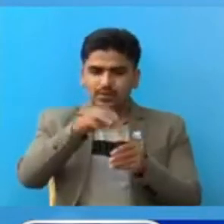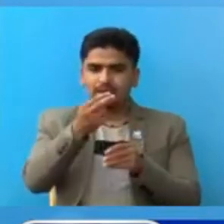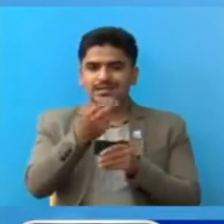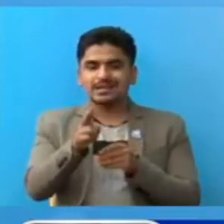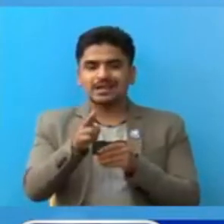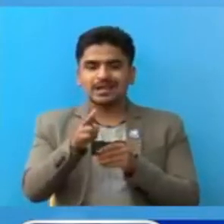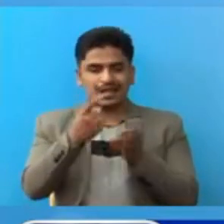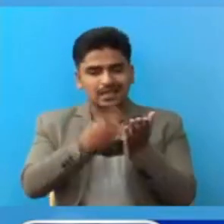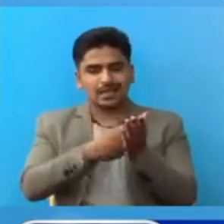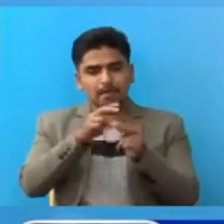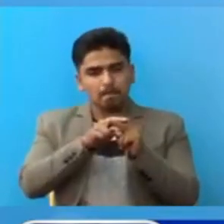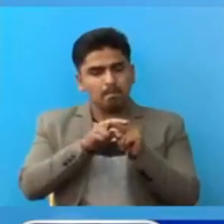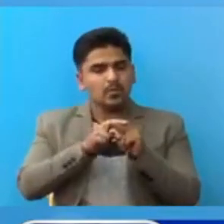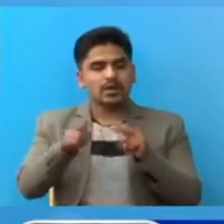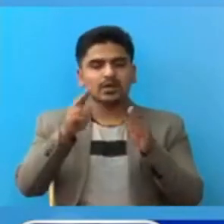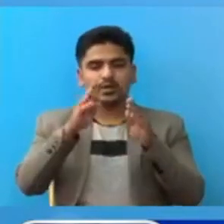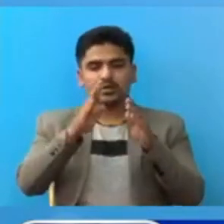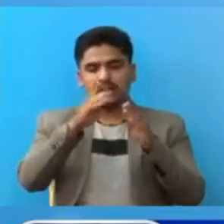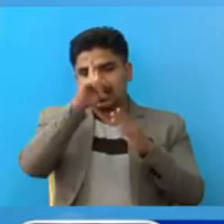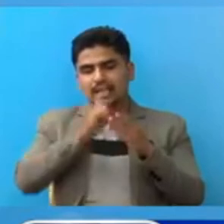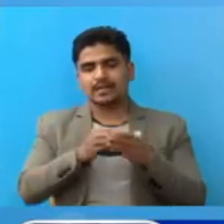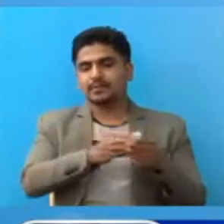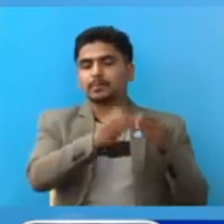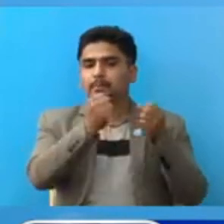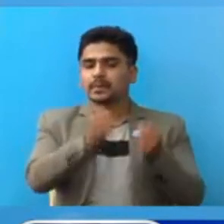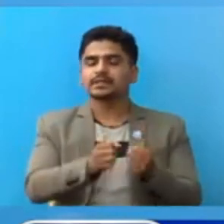नियम प्रुवत क्वारेंटाइन मा भसने